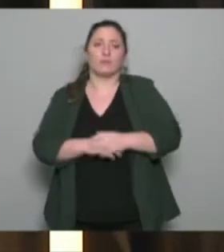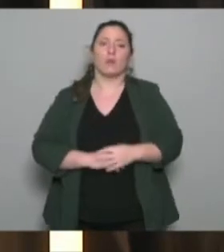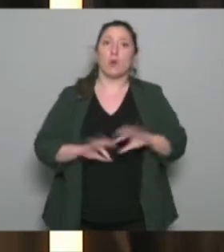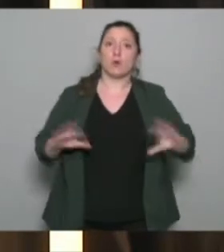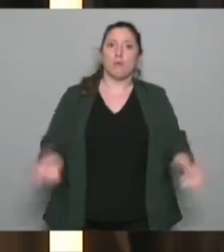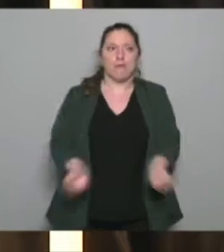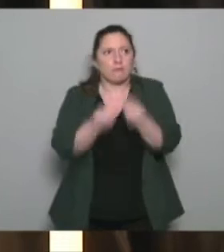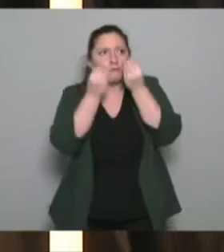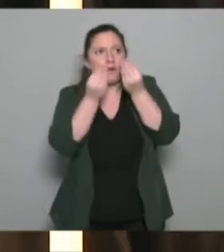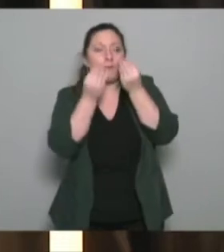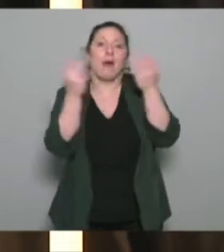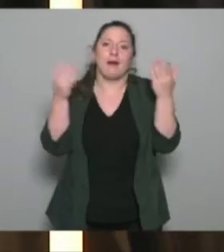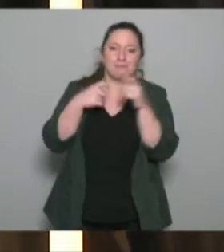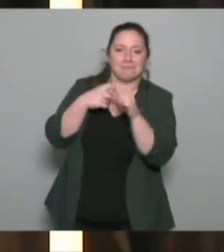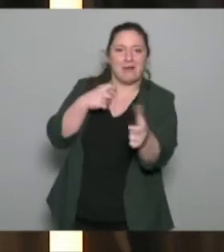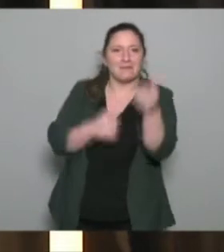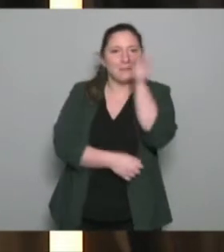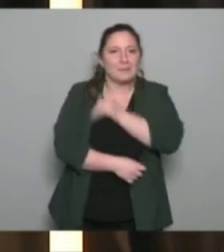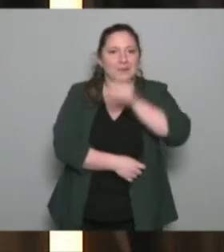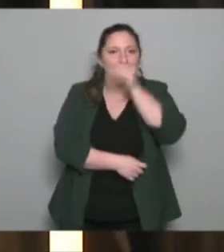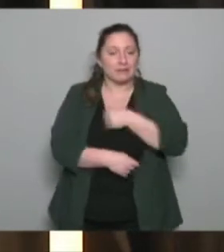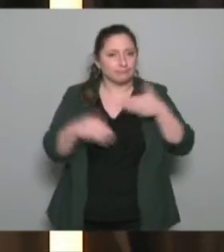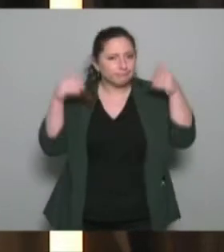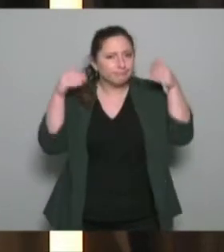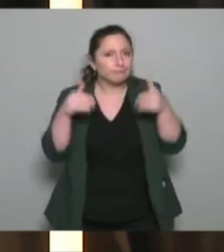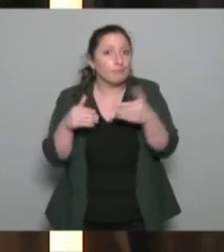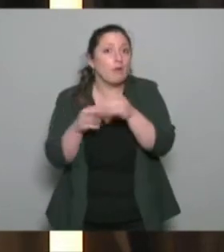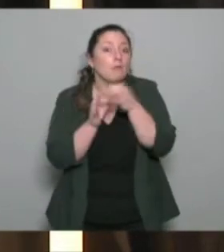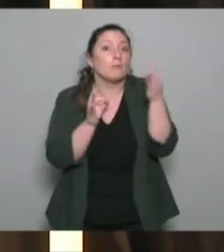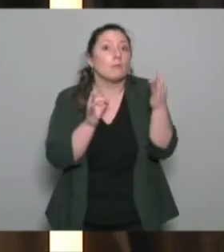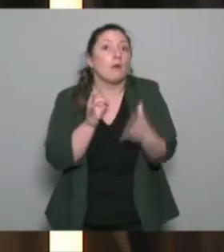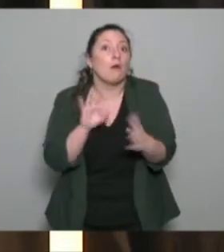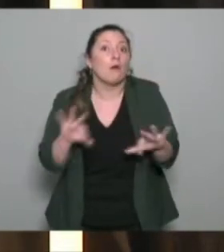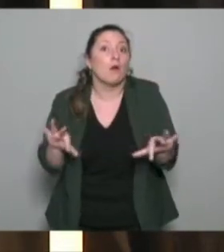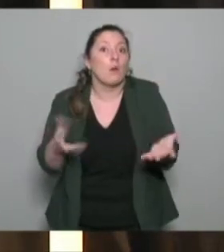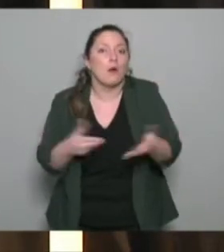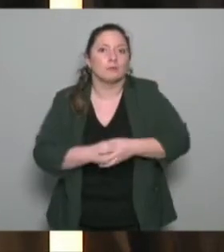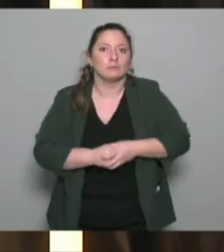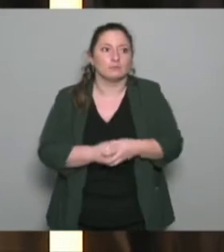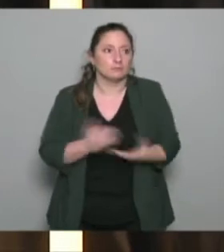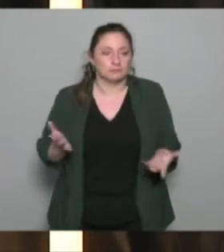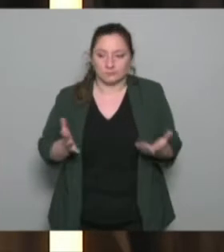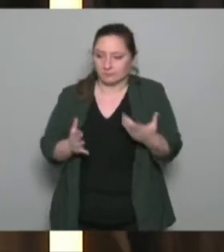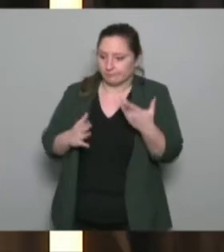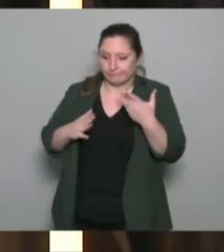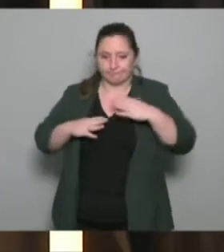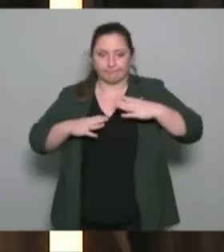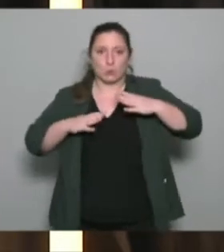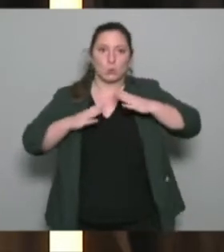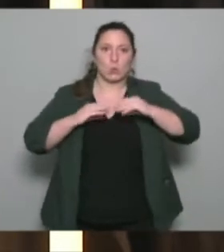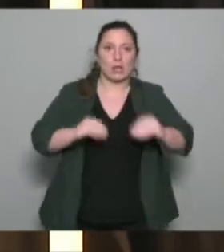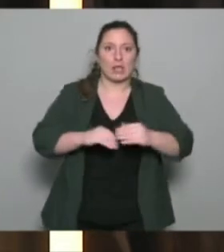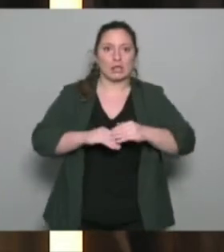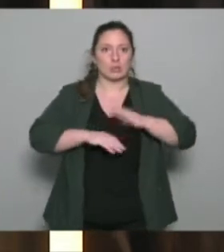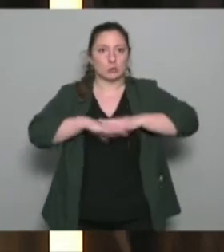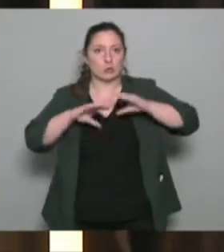formation. Et puis on va arriver cet après-midi sur notre point de chute qui est comment je fais quand je suis sur le terrain. Comment je fais et